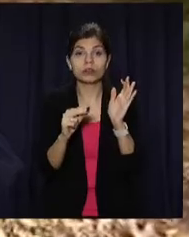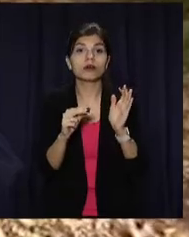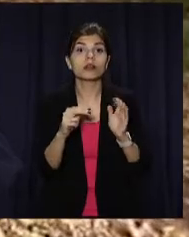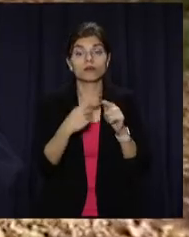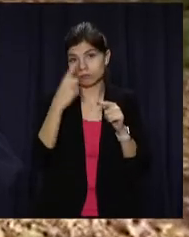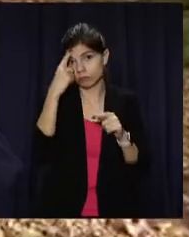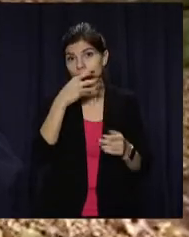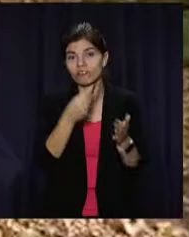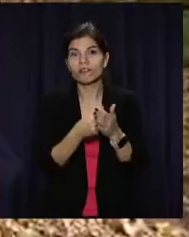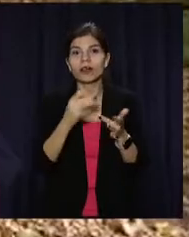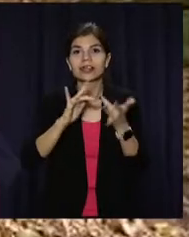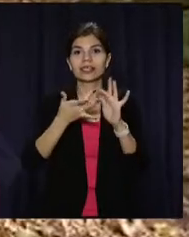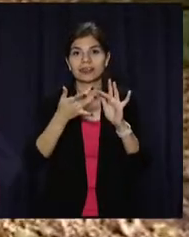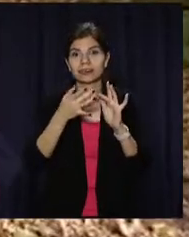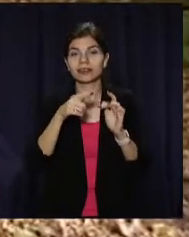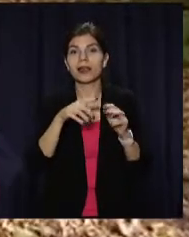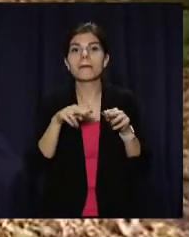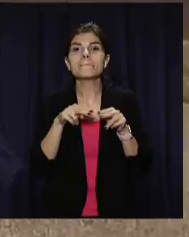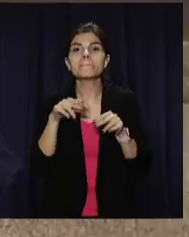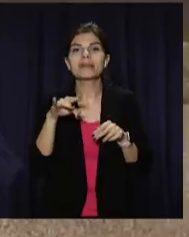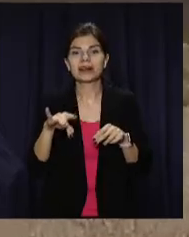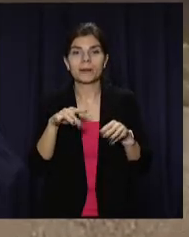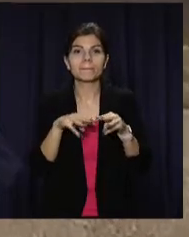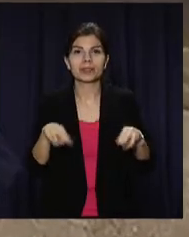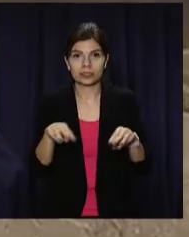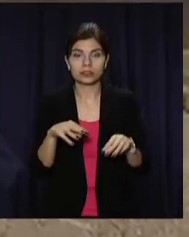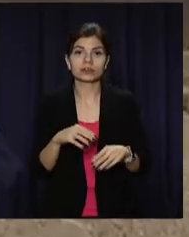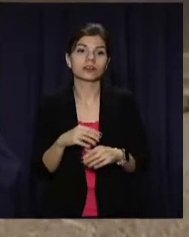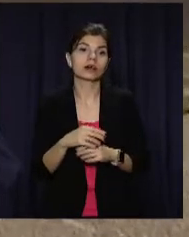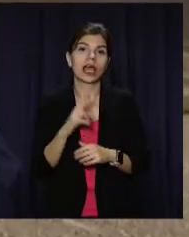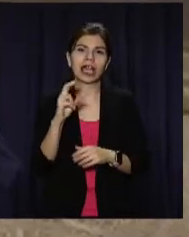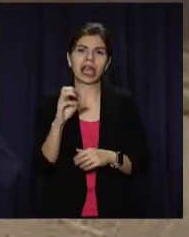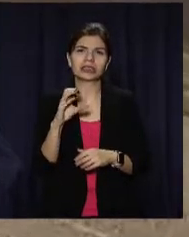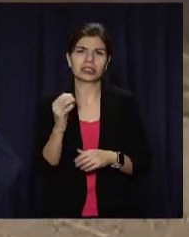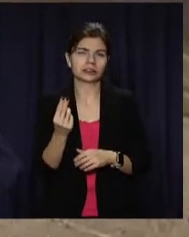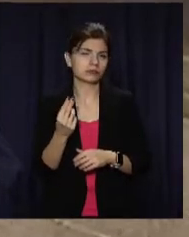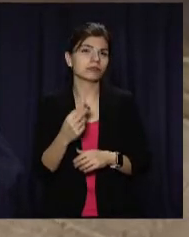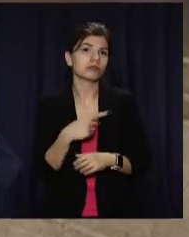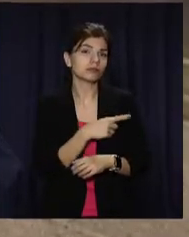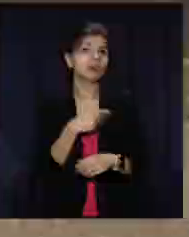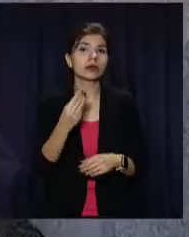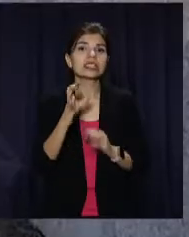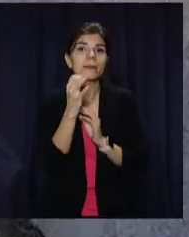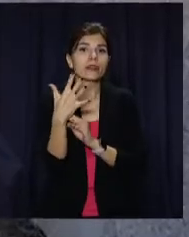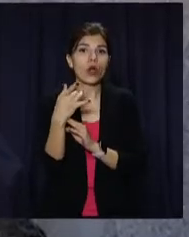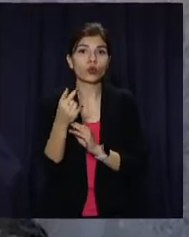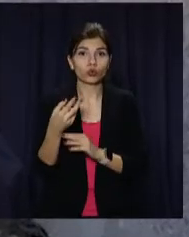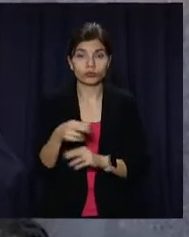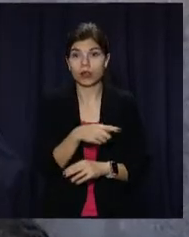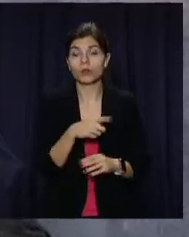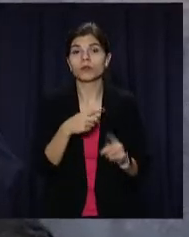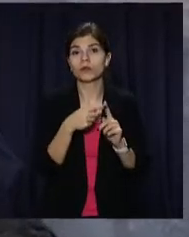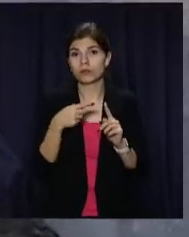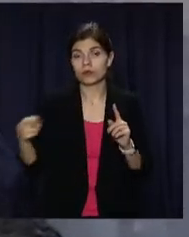повідомив на своїй сторінці у соцмережі прем'єр-міністр Франції Жан Кастекс. Додакові обмеження вводять з 15 грудня. Вони будуть